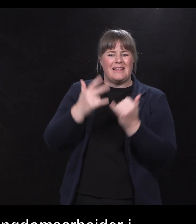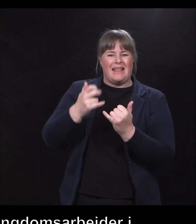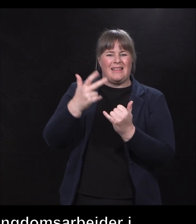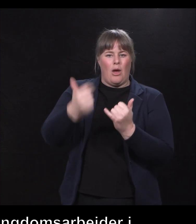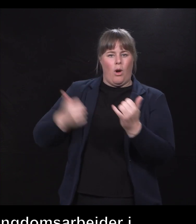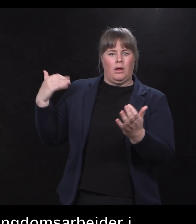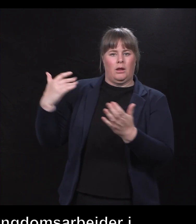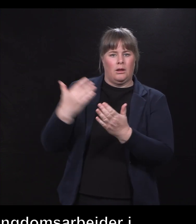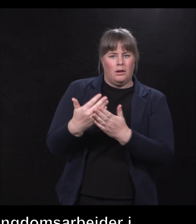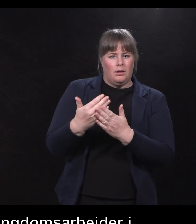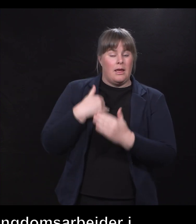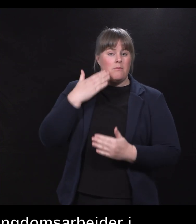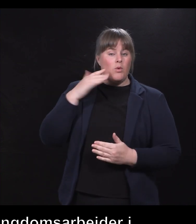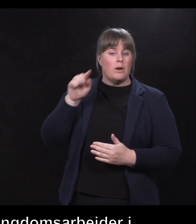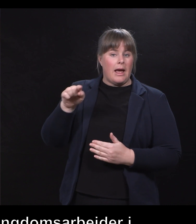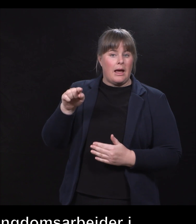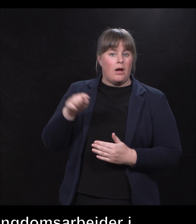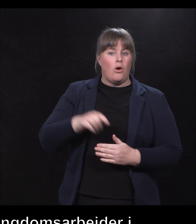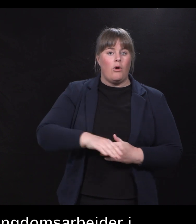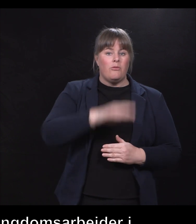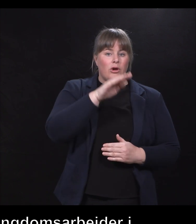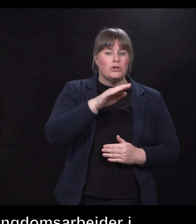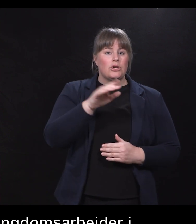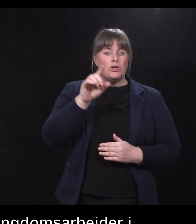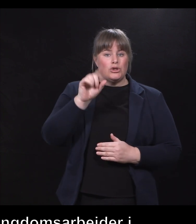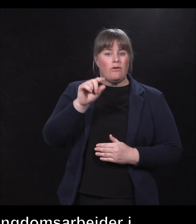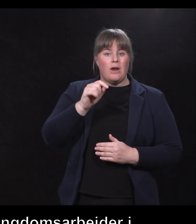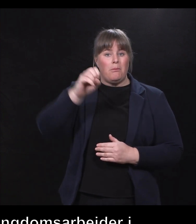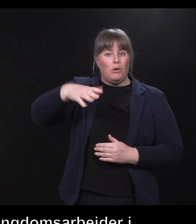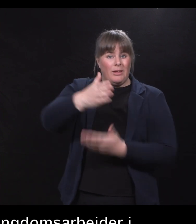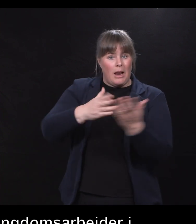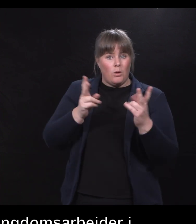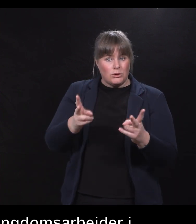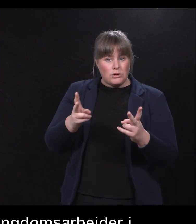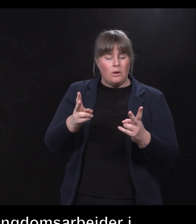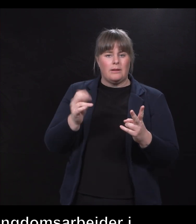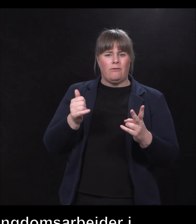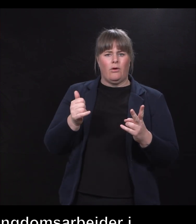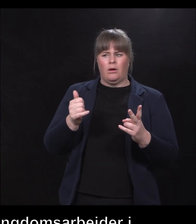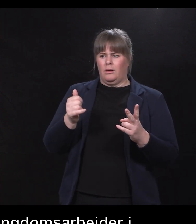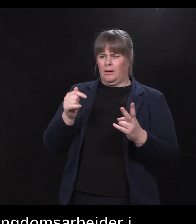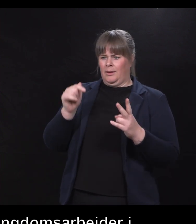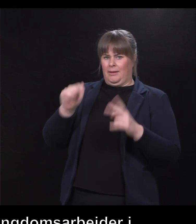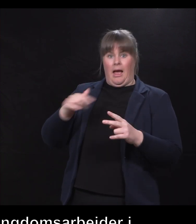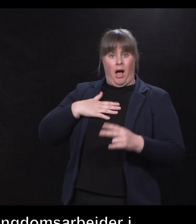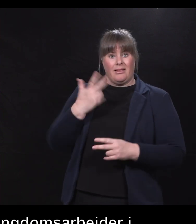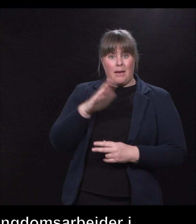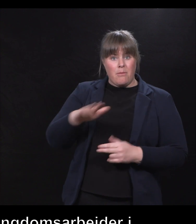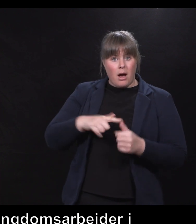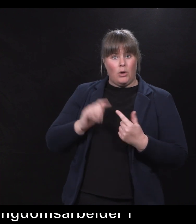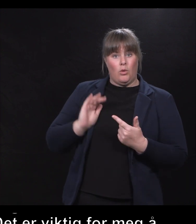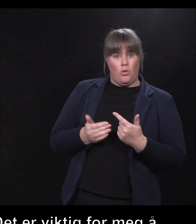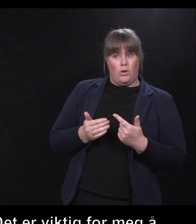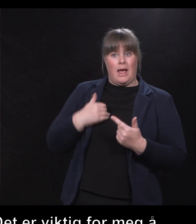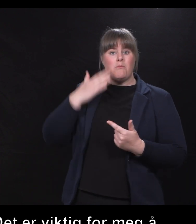Jeg bor der, jeg har oppvokst i Stånål bydel, og for meg har det vært viktig når jeg bor der med mine egne tre barn og kona mi, å bli